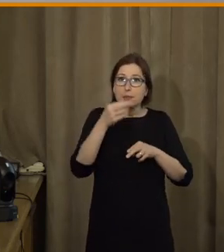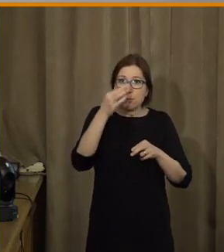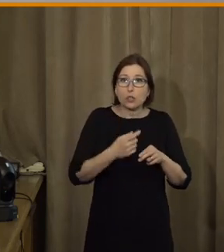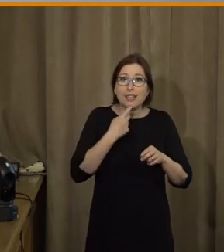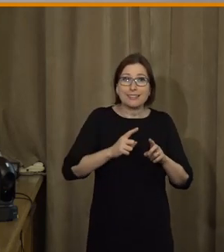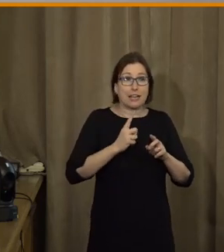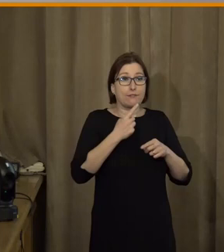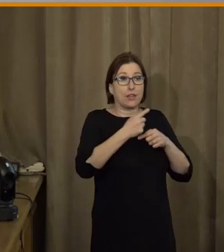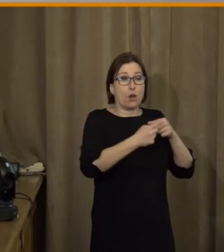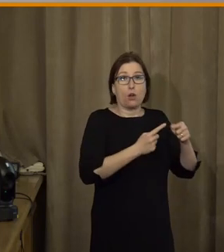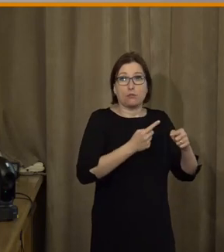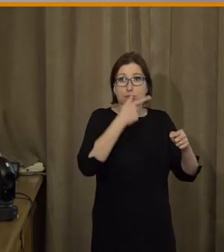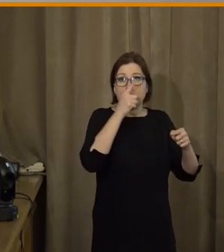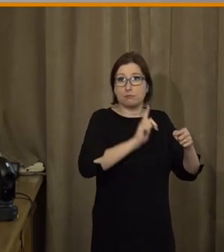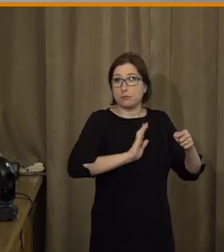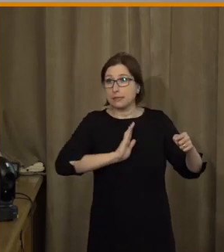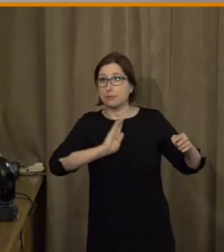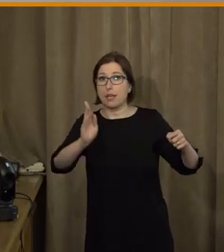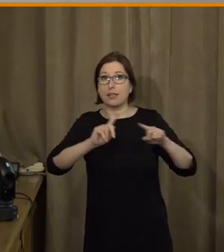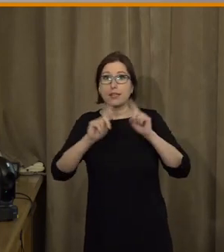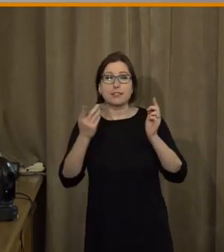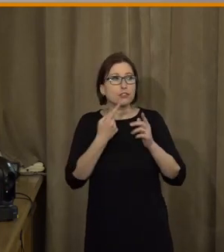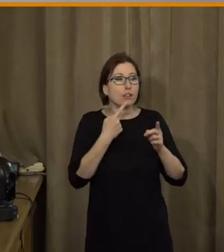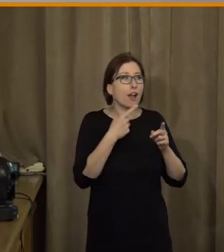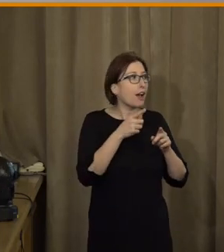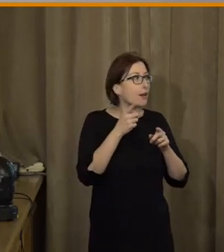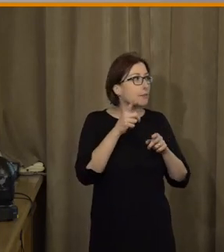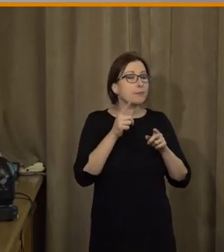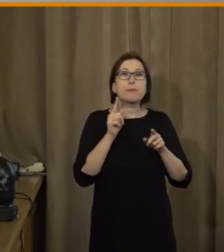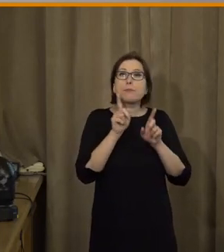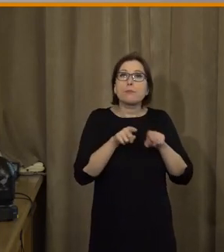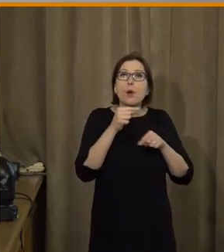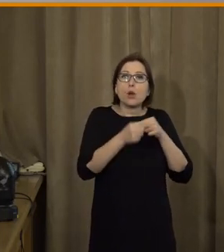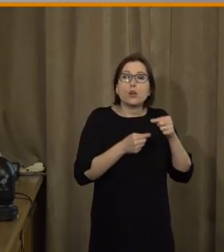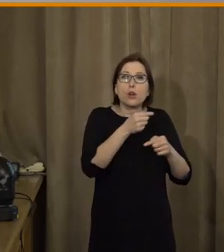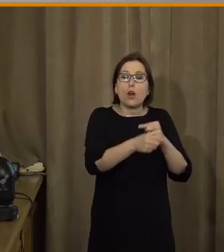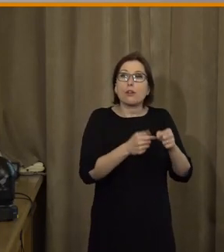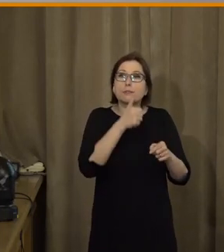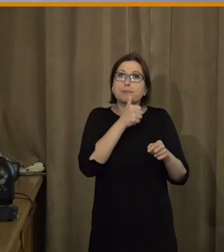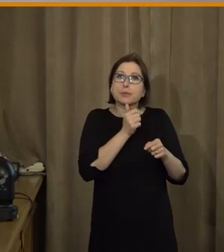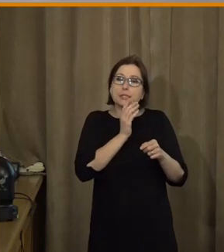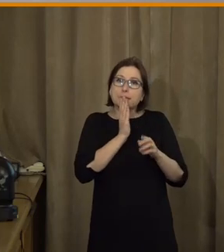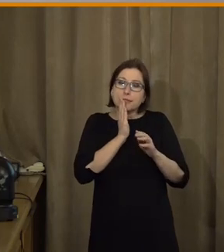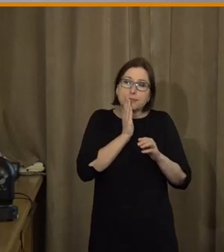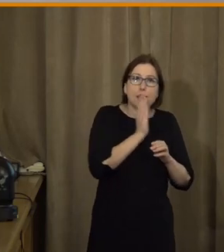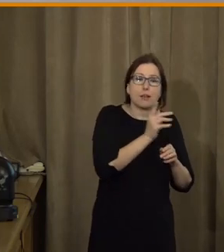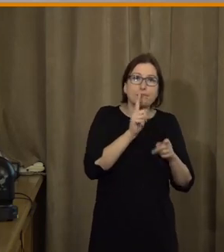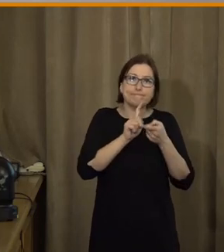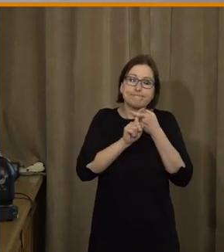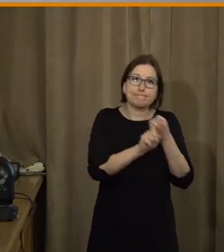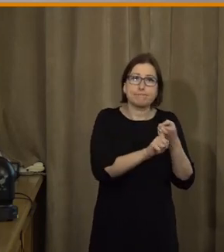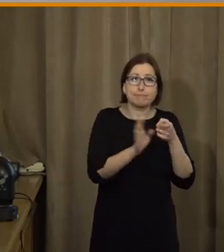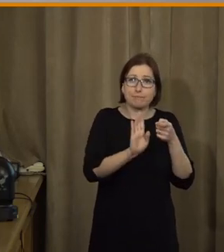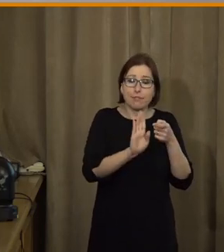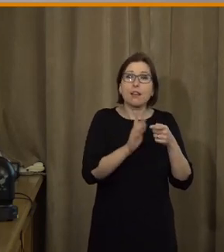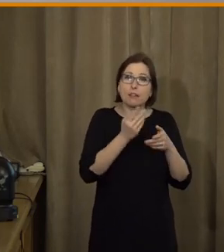lidí chce jít jiným směrem a že se tady jako zaklínáme tím, že zrovna tenhle směr je prostě ten nezvratný, není a neměl by